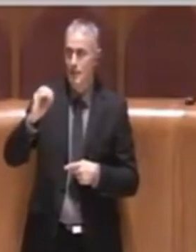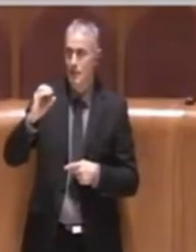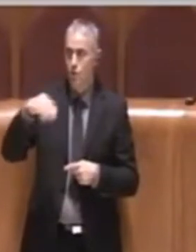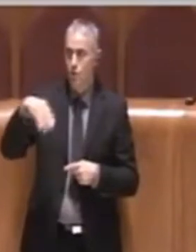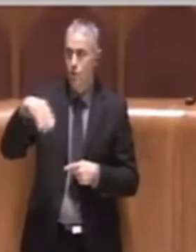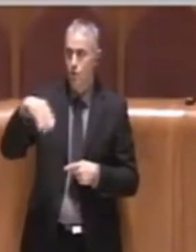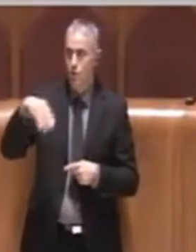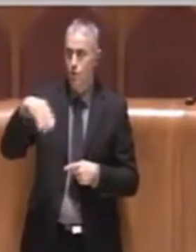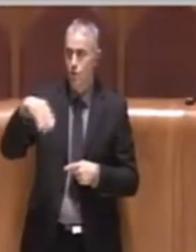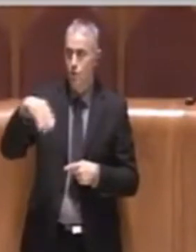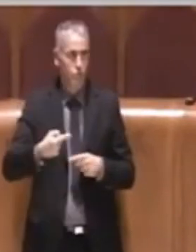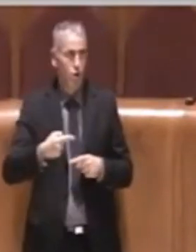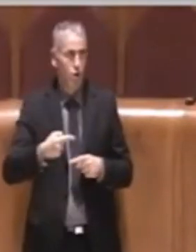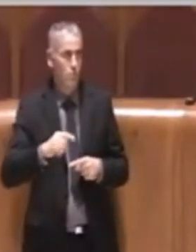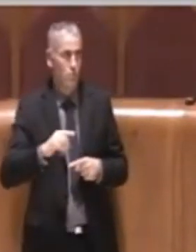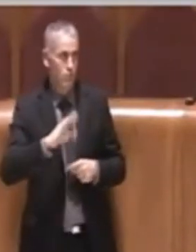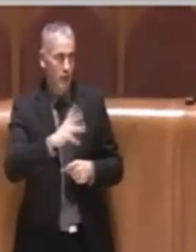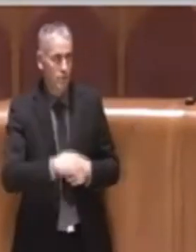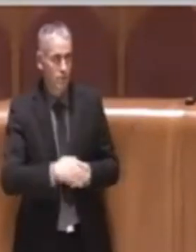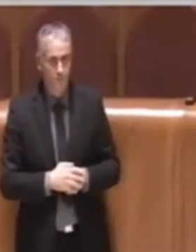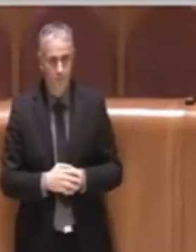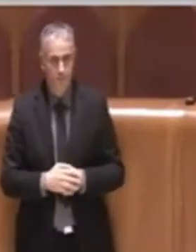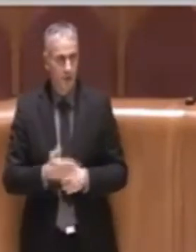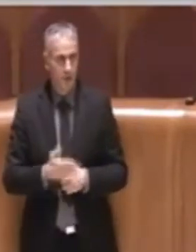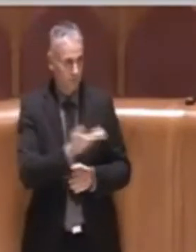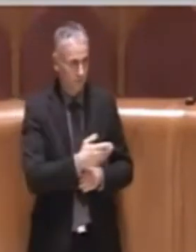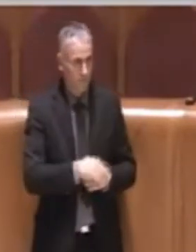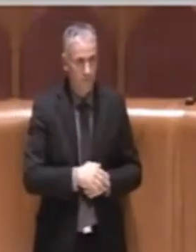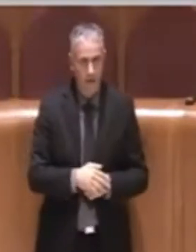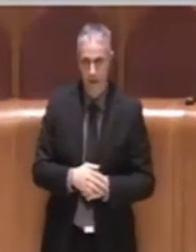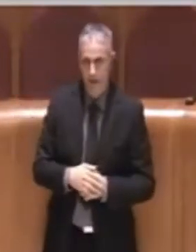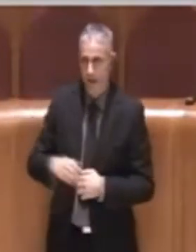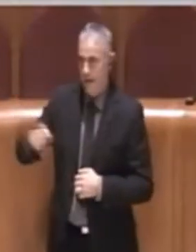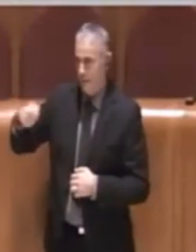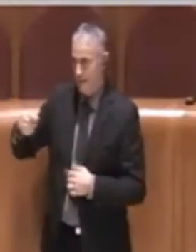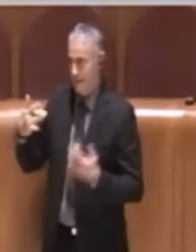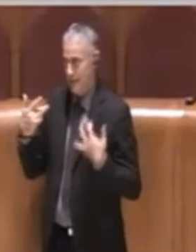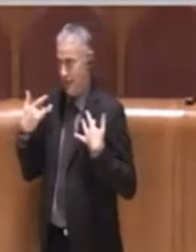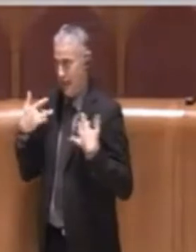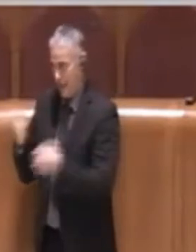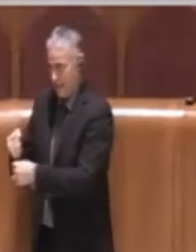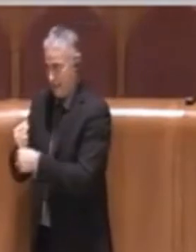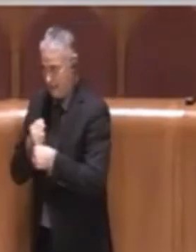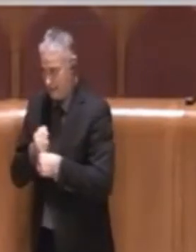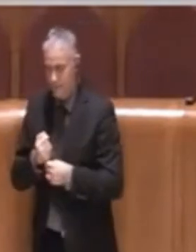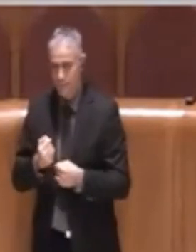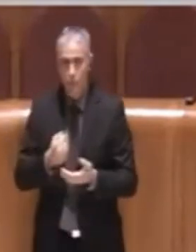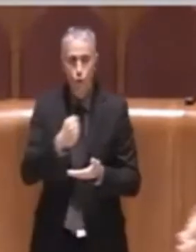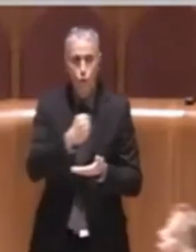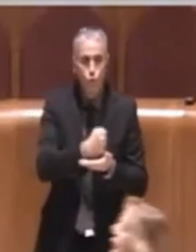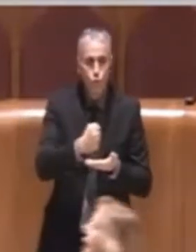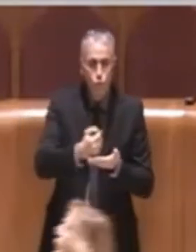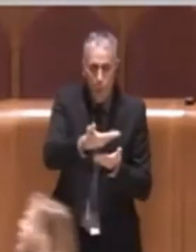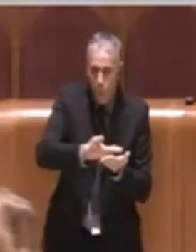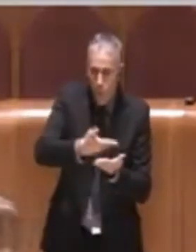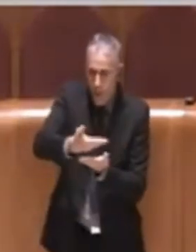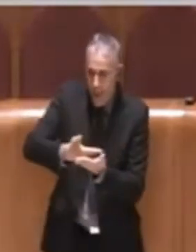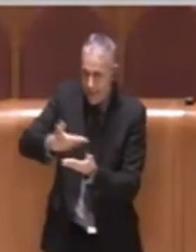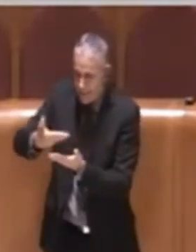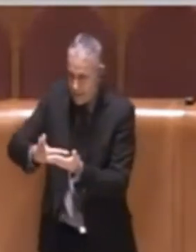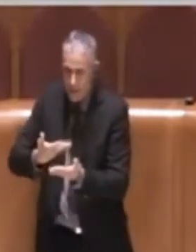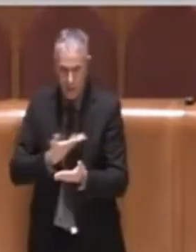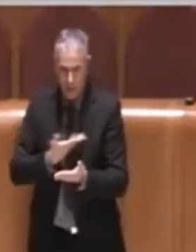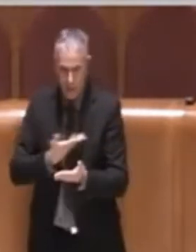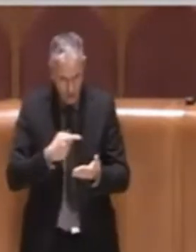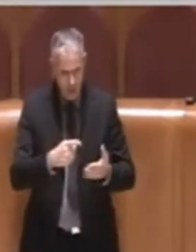Grazie Presidente. Tutti i documenti hanno una loro connessione,